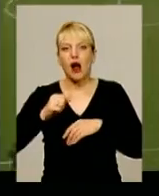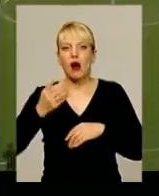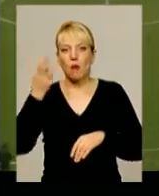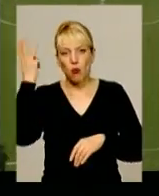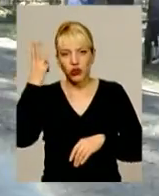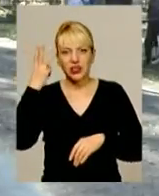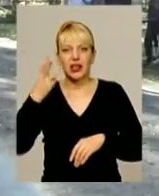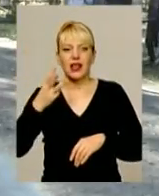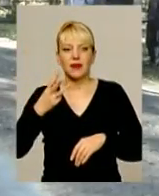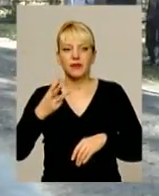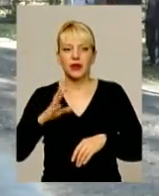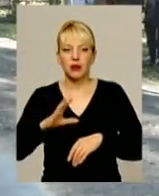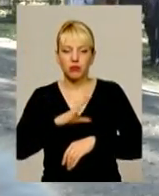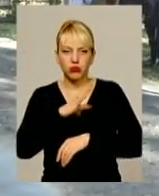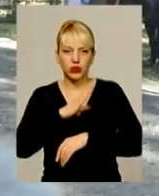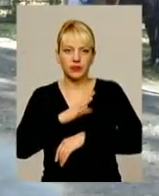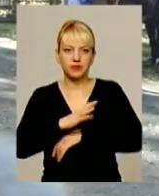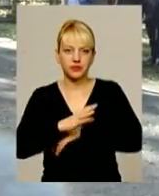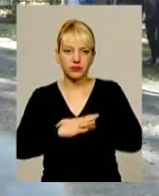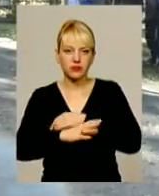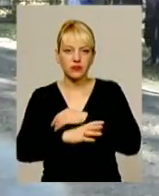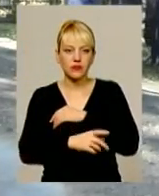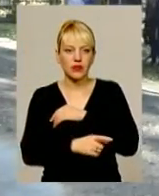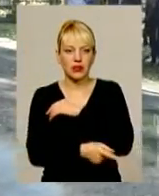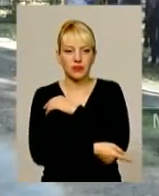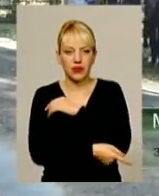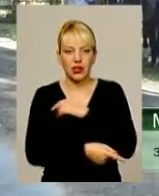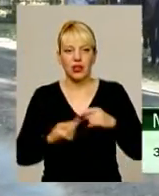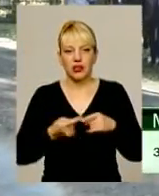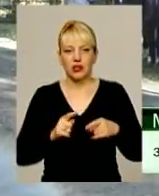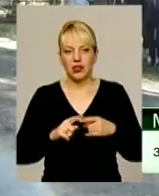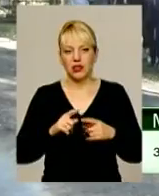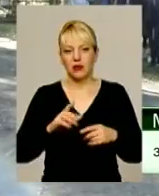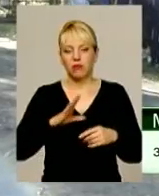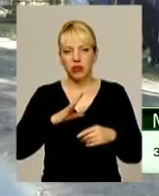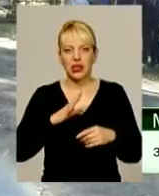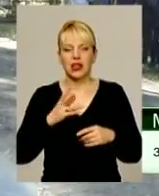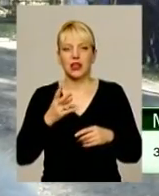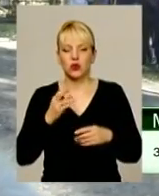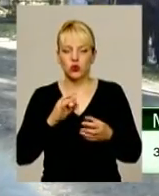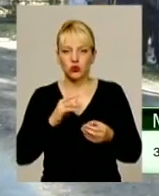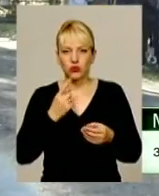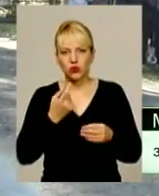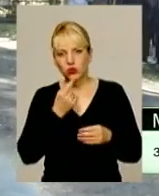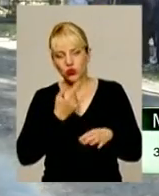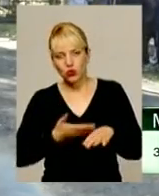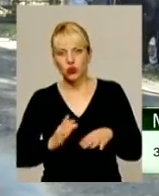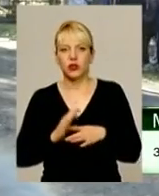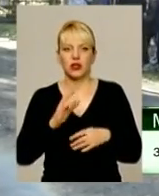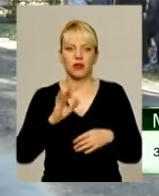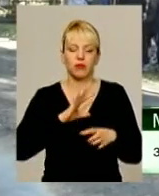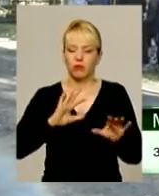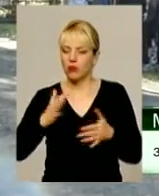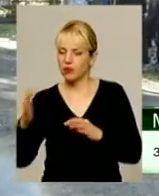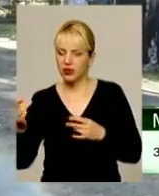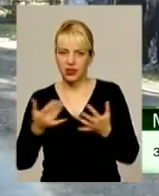не так уж і трудно. Соперник много позволял грати. Моменти у нас в цій гри появились. Хоть у нас